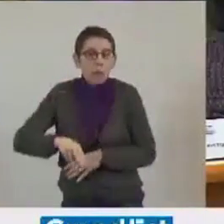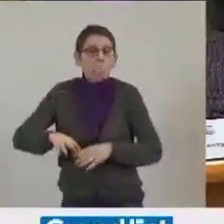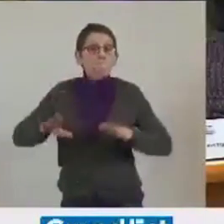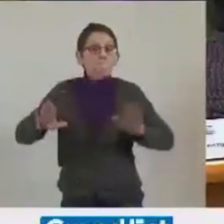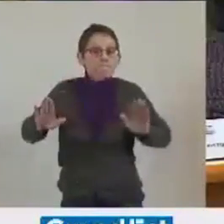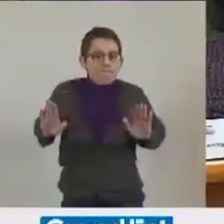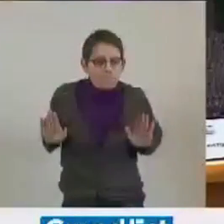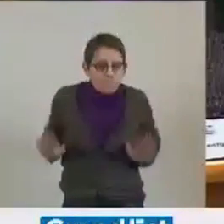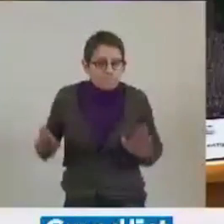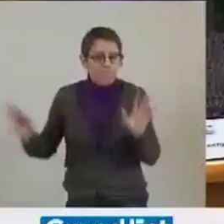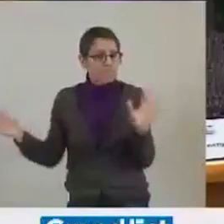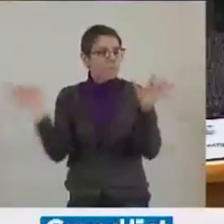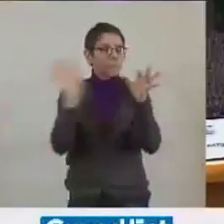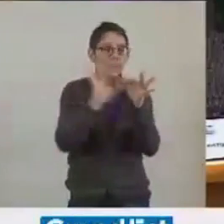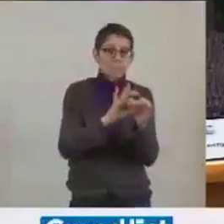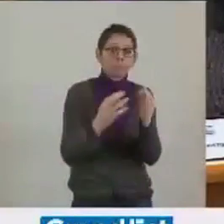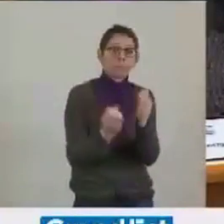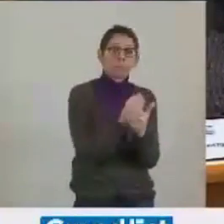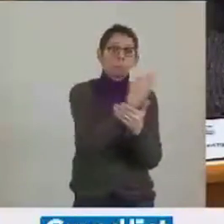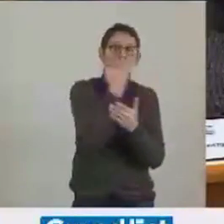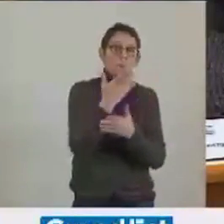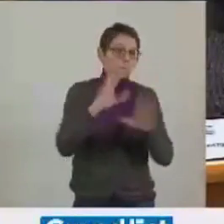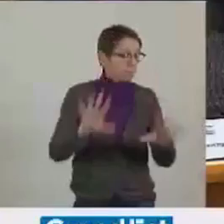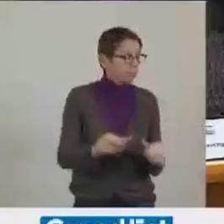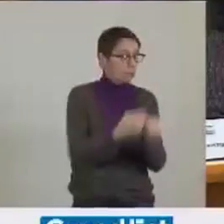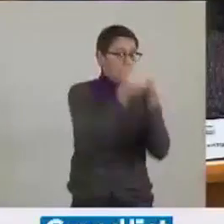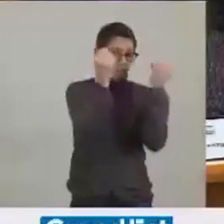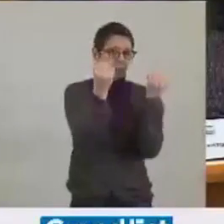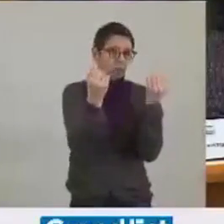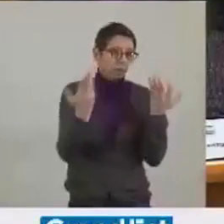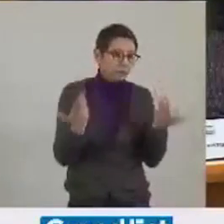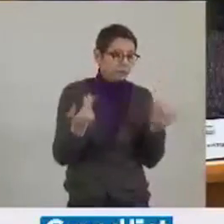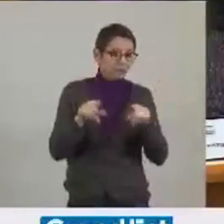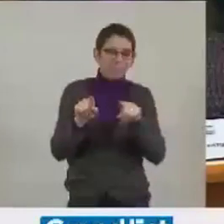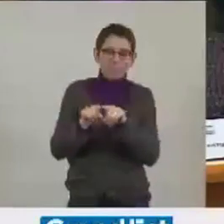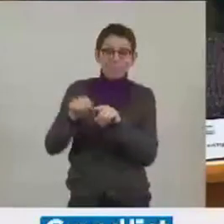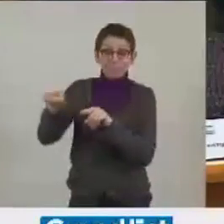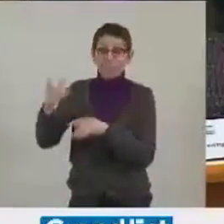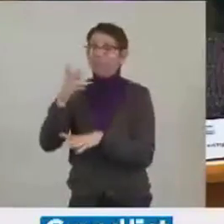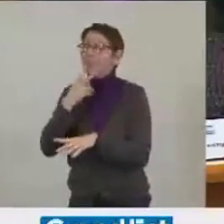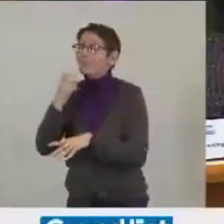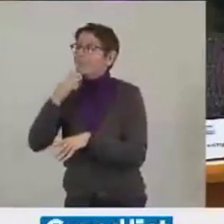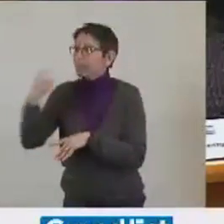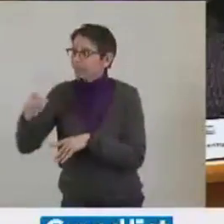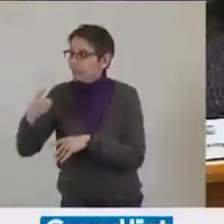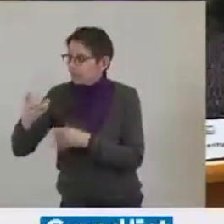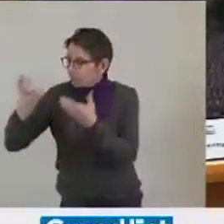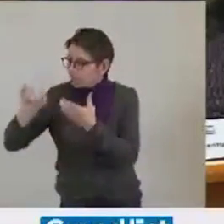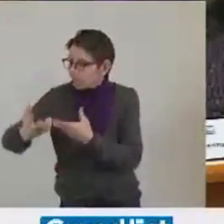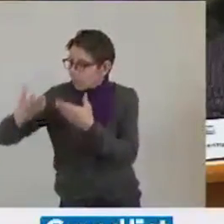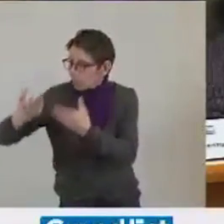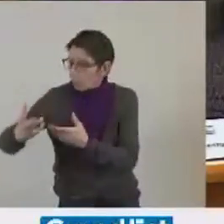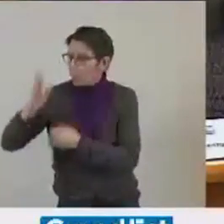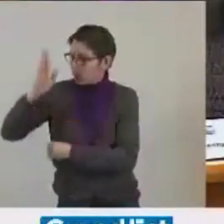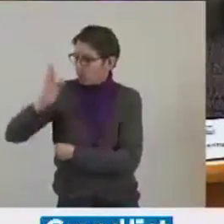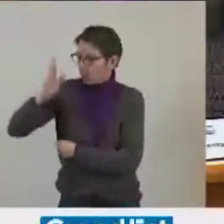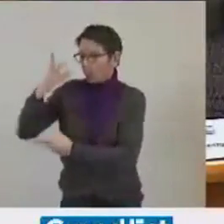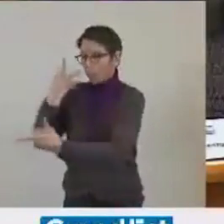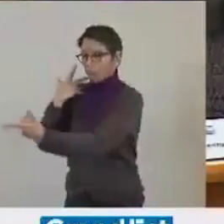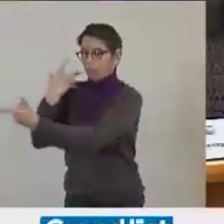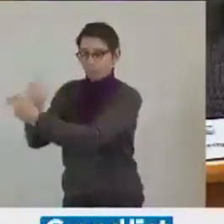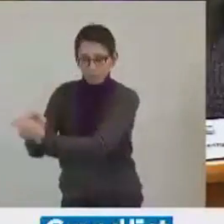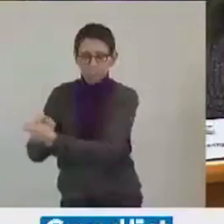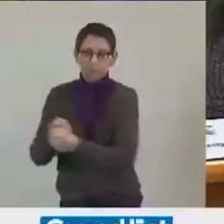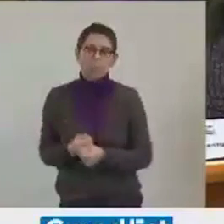nouvelles compétences, à son nouveau périmètre et donc aux attentes de nos concitoyens, parce que le groupe de la majorité est un